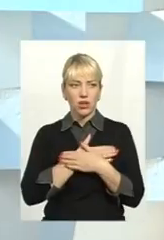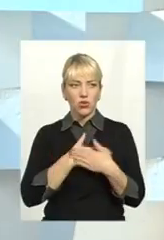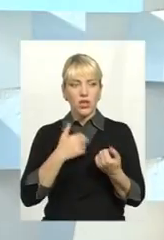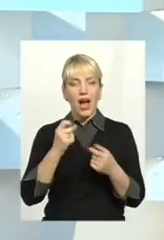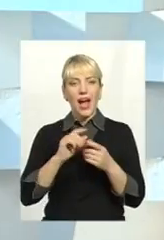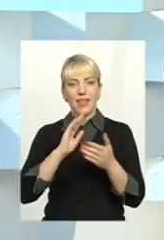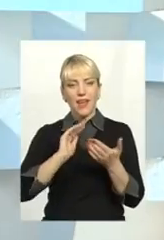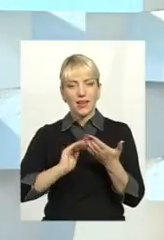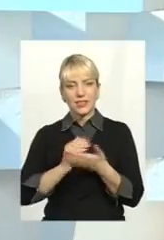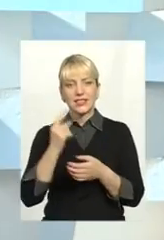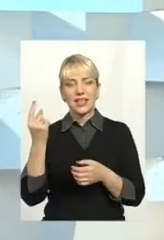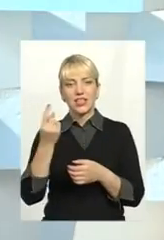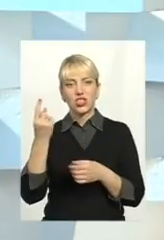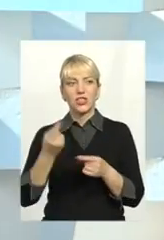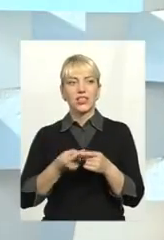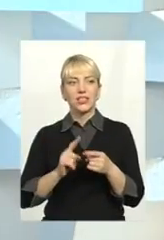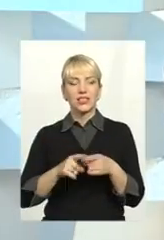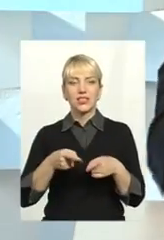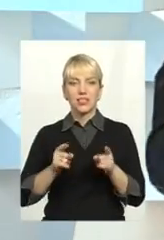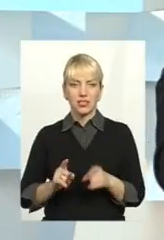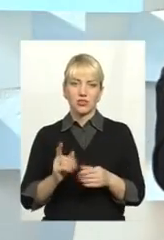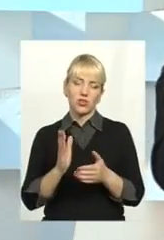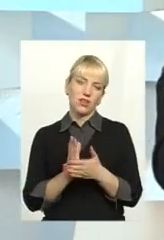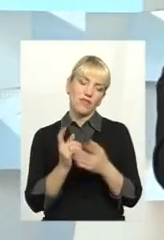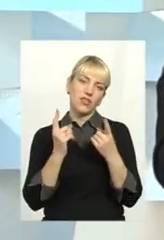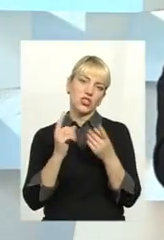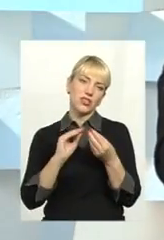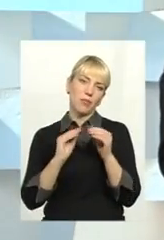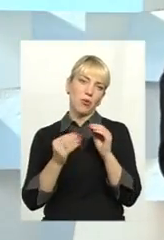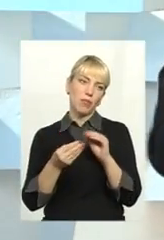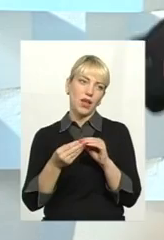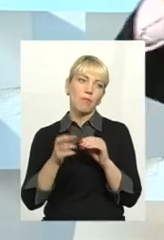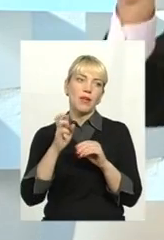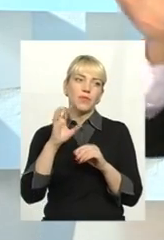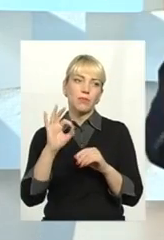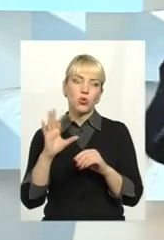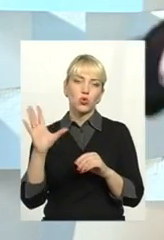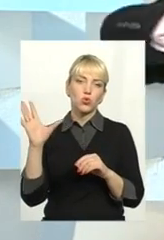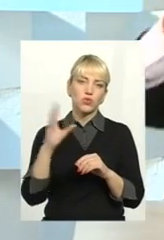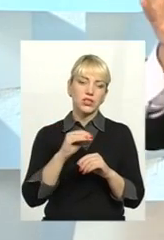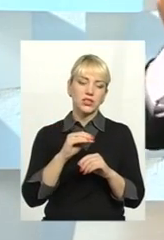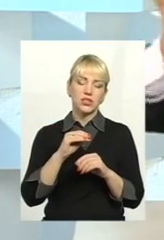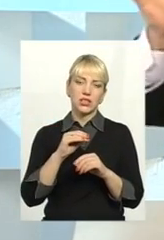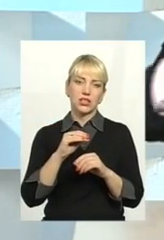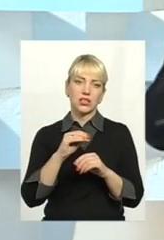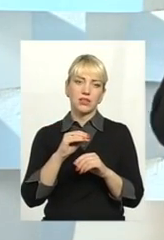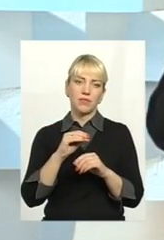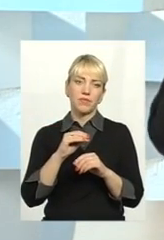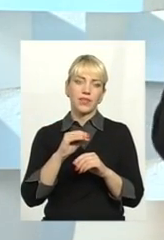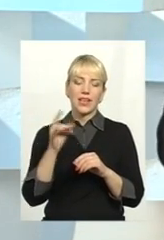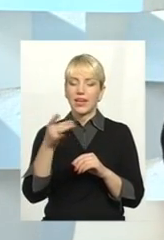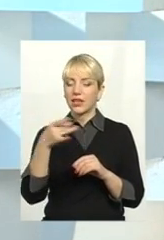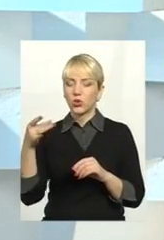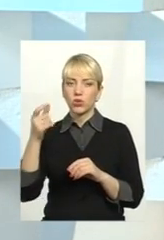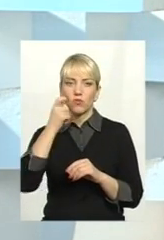А ось якість лічильників, це дійсно є величезна проблема, бо з усіх боків, з усіх регіонів